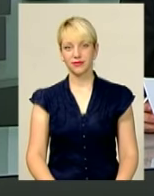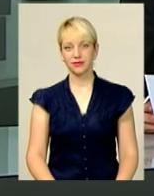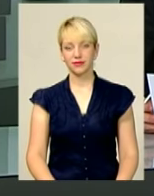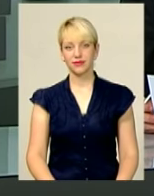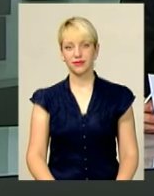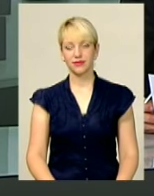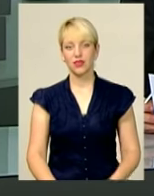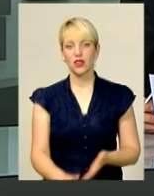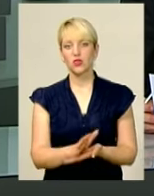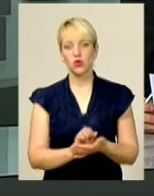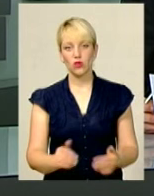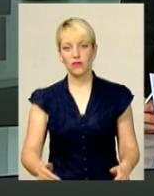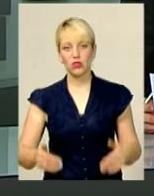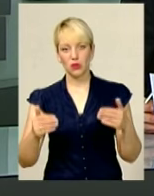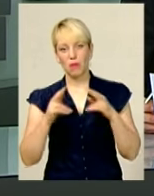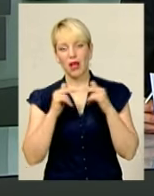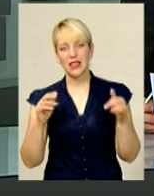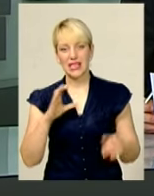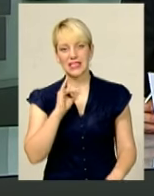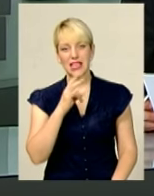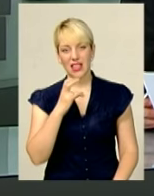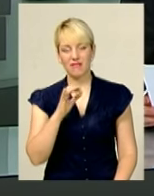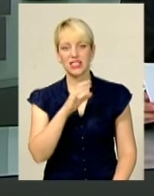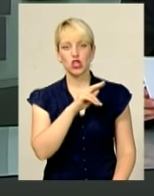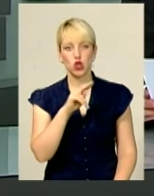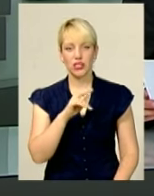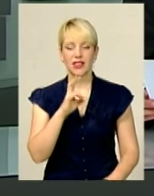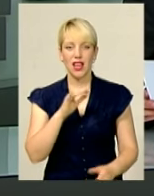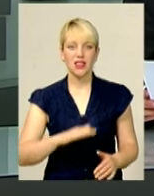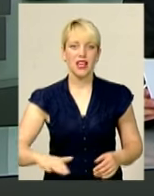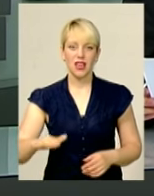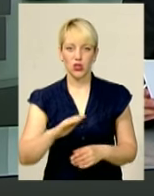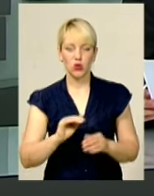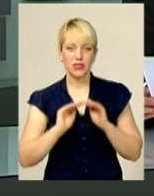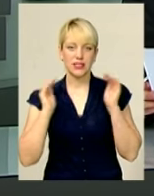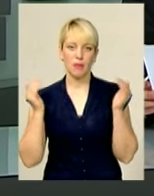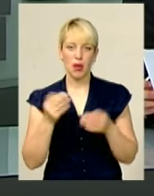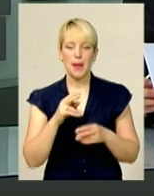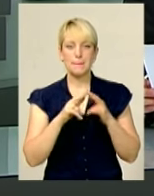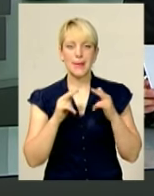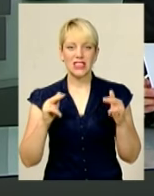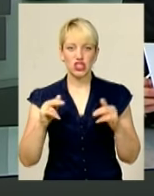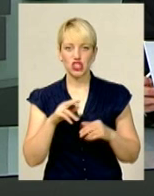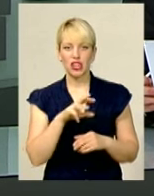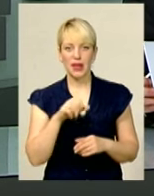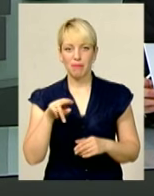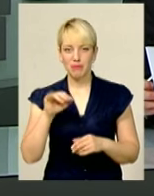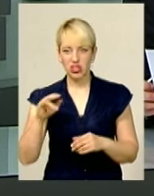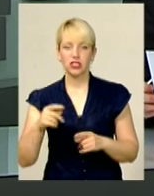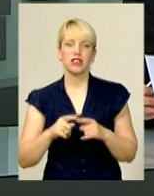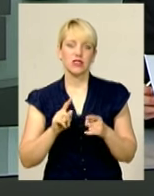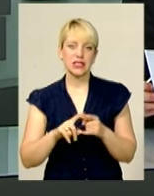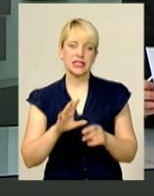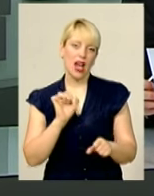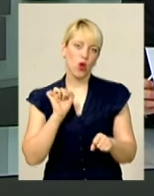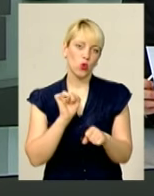Зруйновану стіну палацу Синявських-Чарторийських на території заповідника Межибіш законсервують, щоб обезпечити від